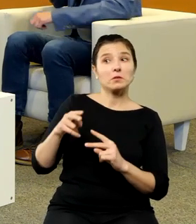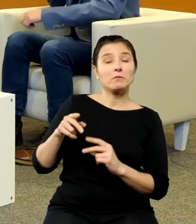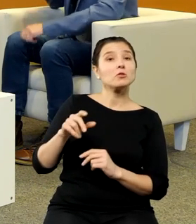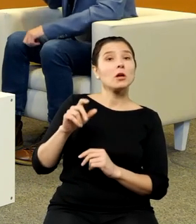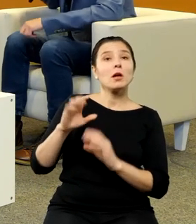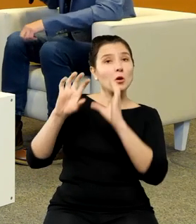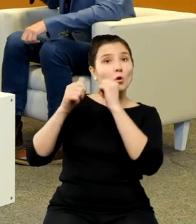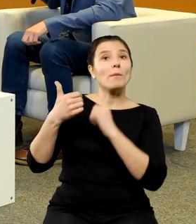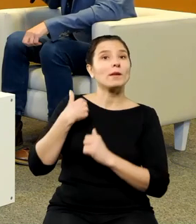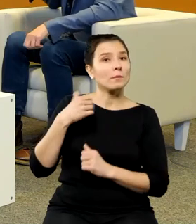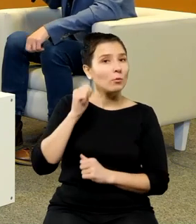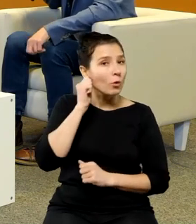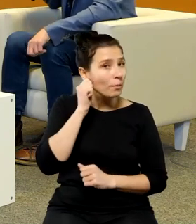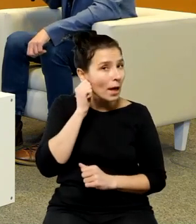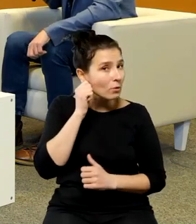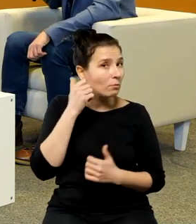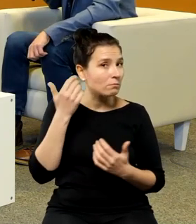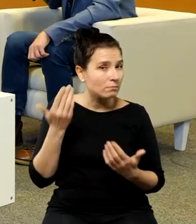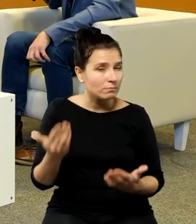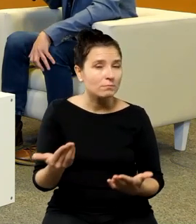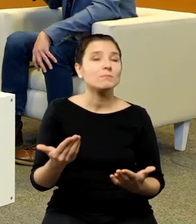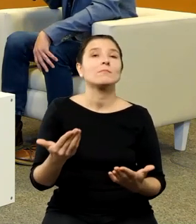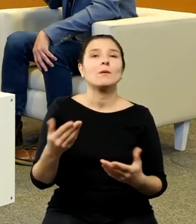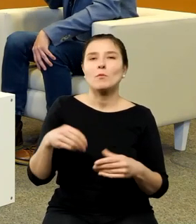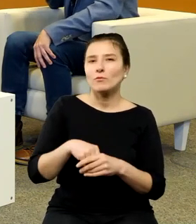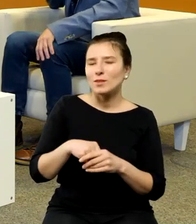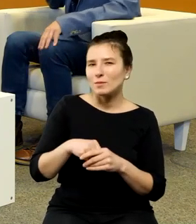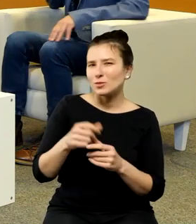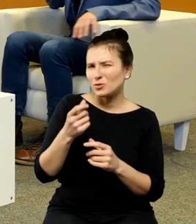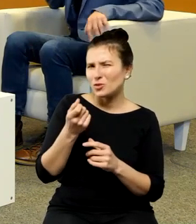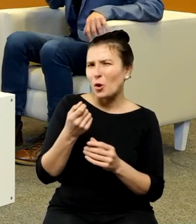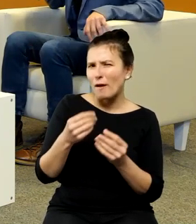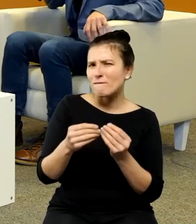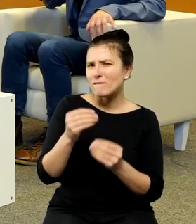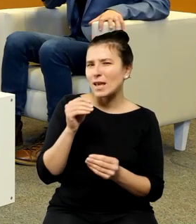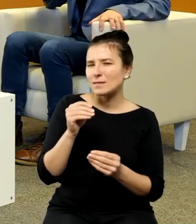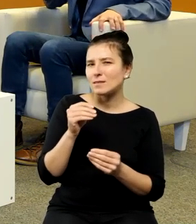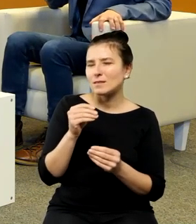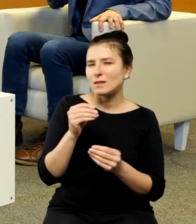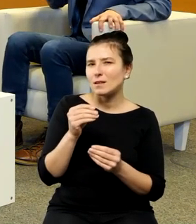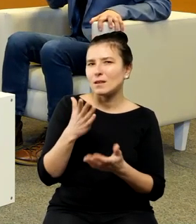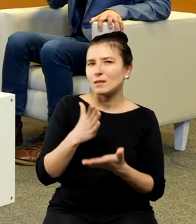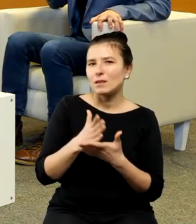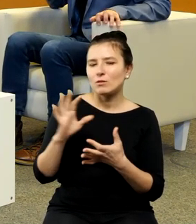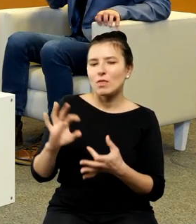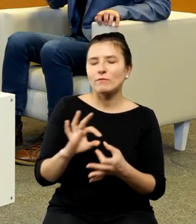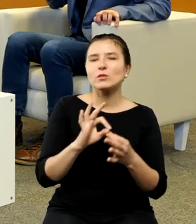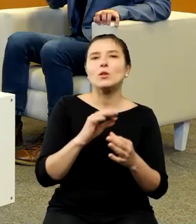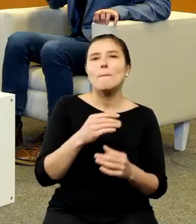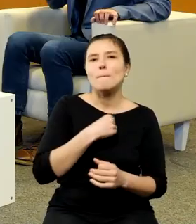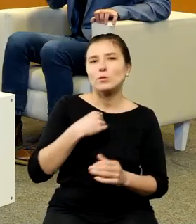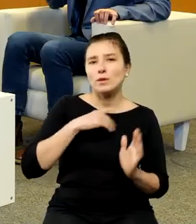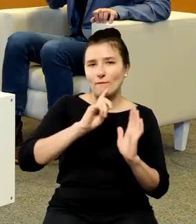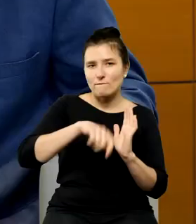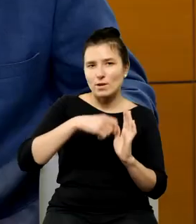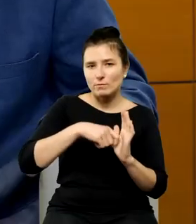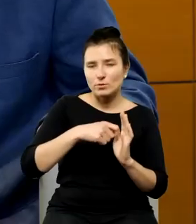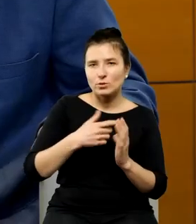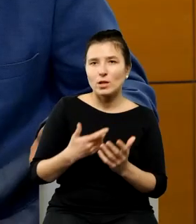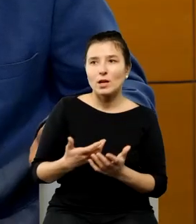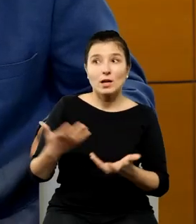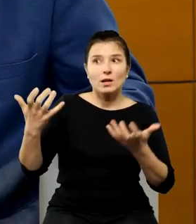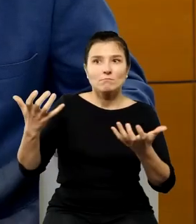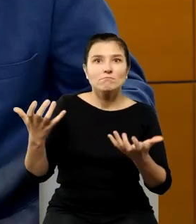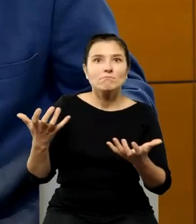kryje w sobie coś więcej niż tylko nawiązanie do polskiego filmu to pragnienie wygłoszenia o